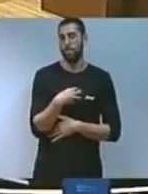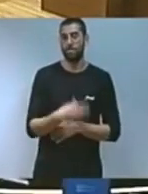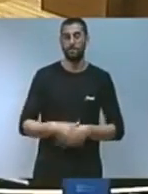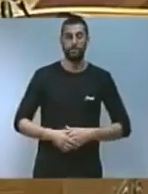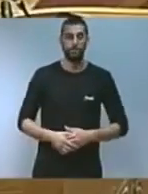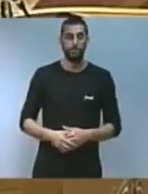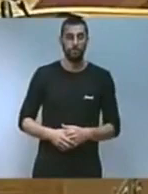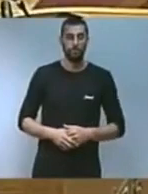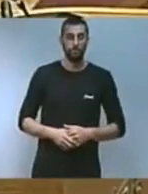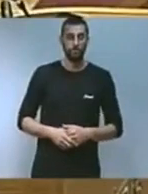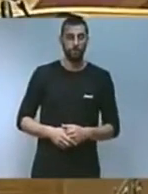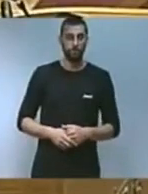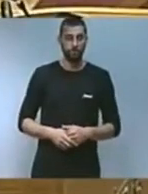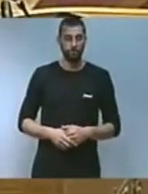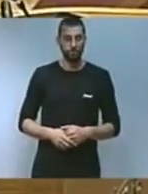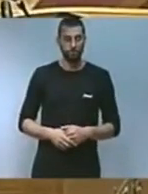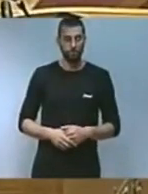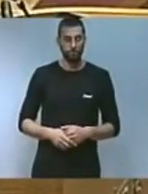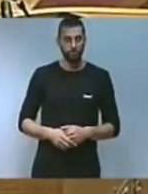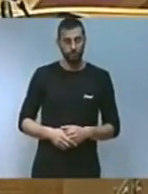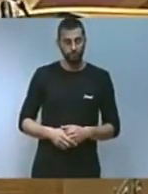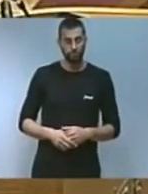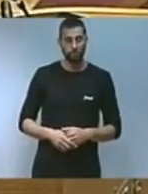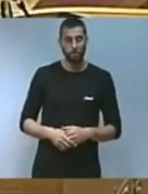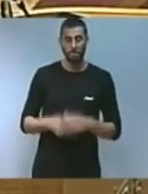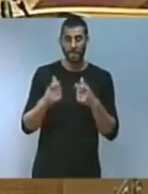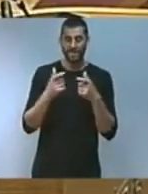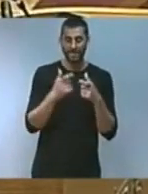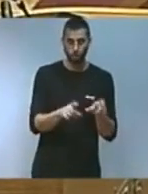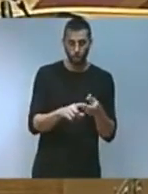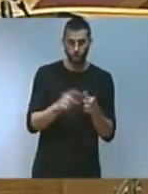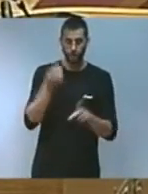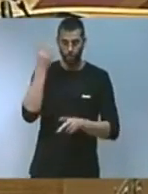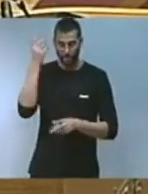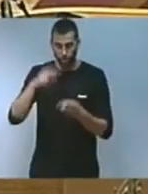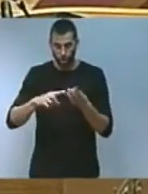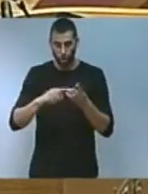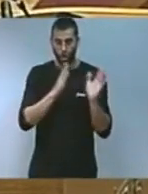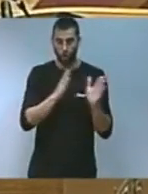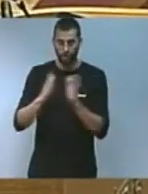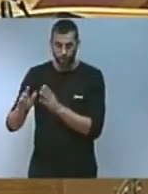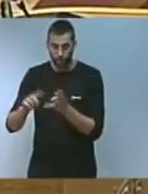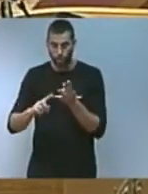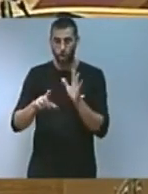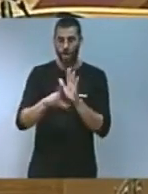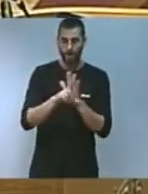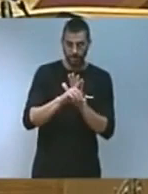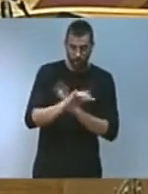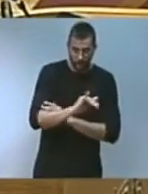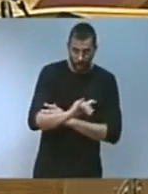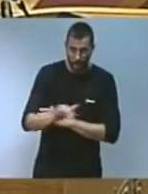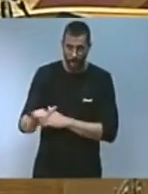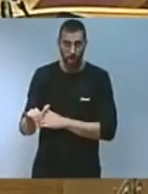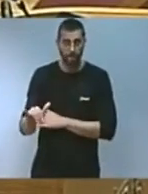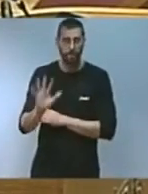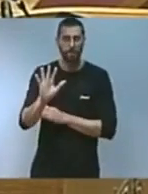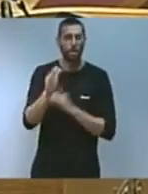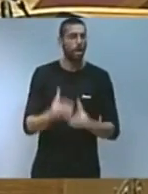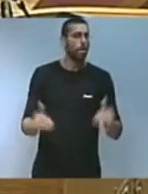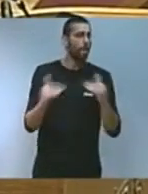senyories tenim sector tenim innovació tenim ordenació tenim legislació però tenim igualtat